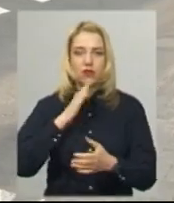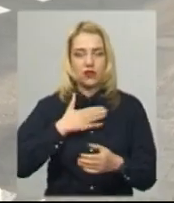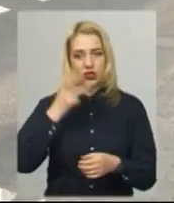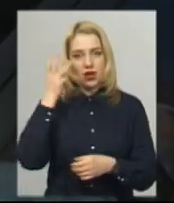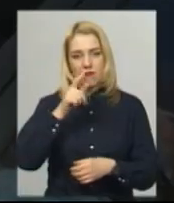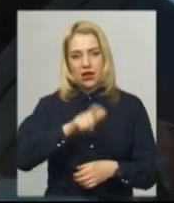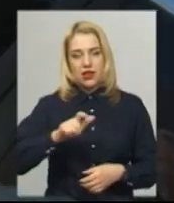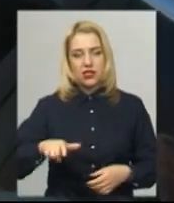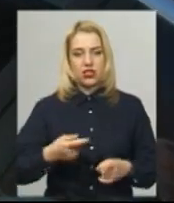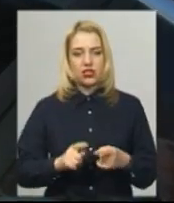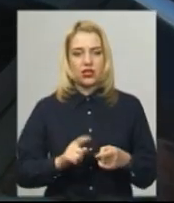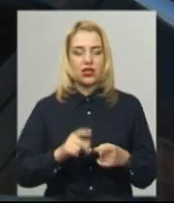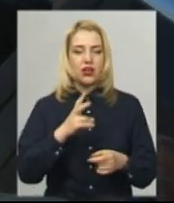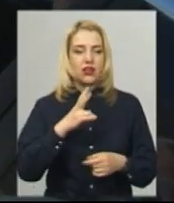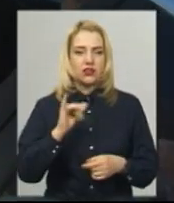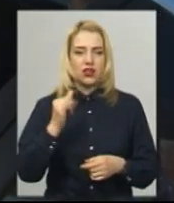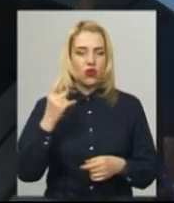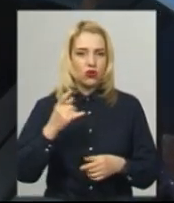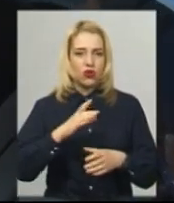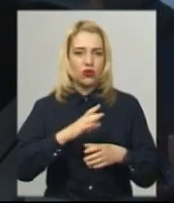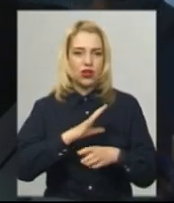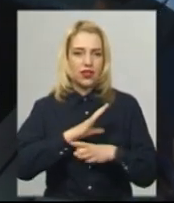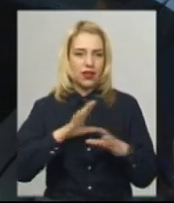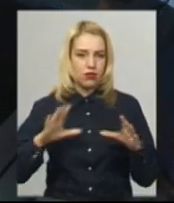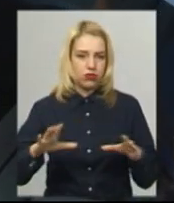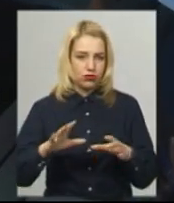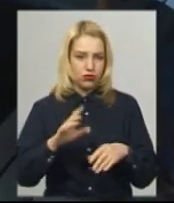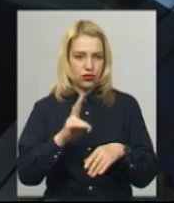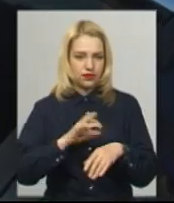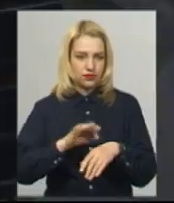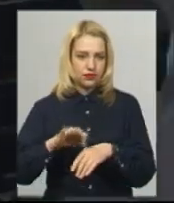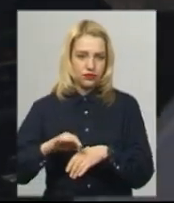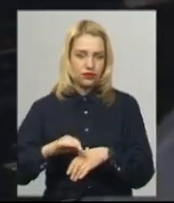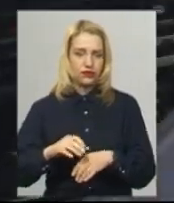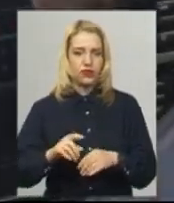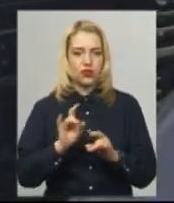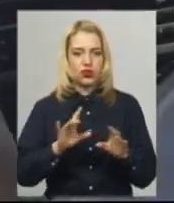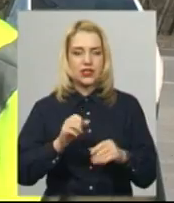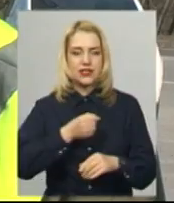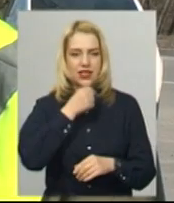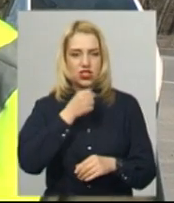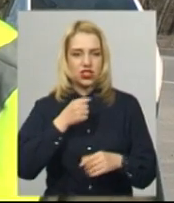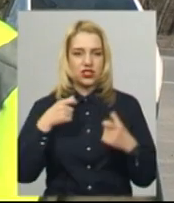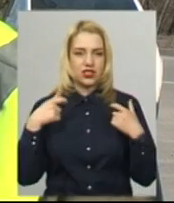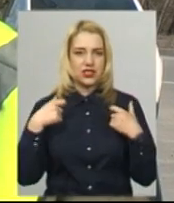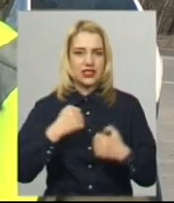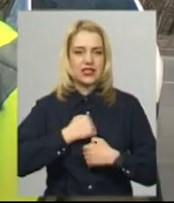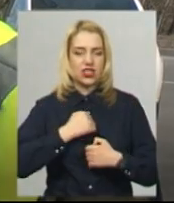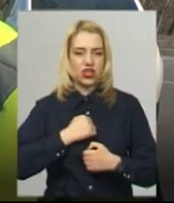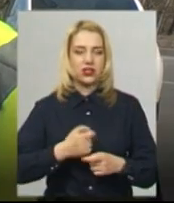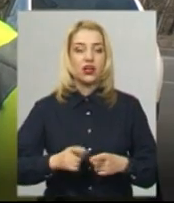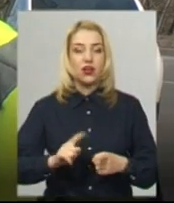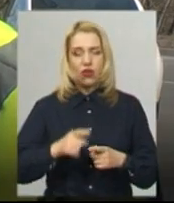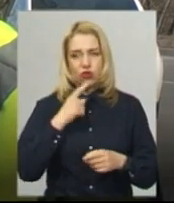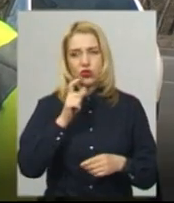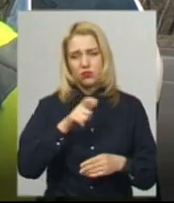весь час свого патрулювання на блокпостах не було, розповідає старший сержант військової частини 3053 Анатолій Касьянов. Громадяни до цього ставляться